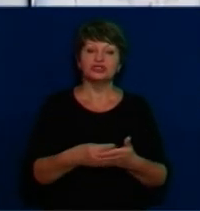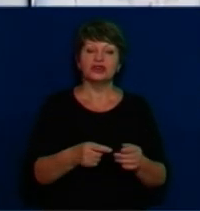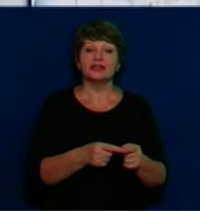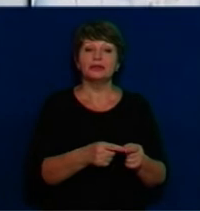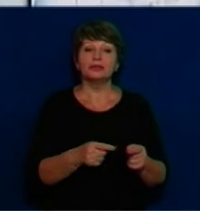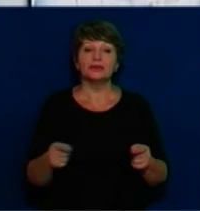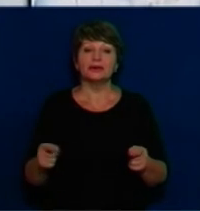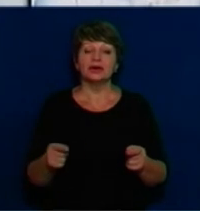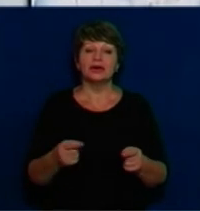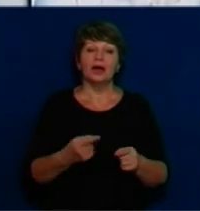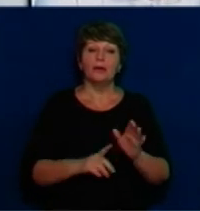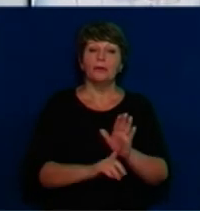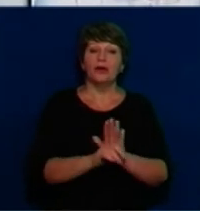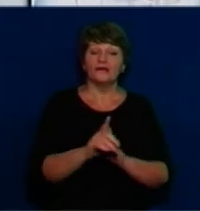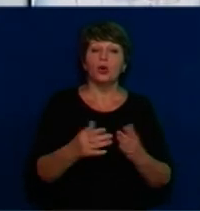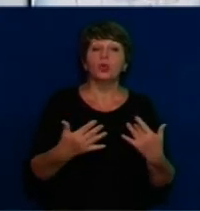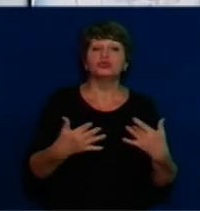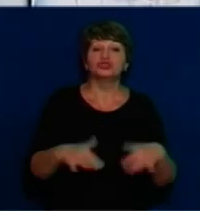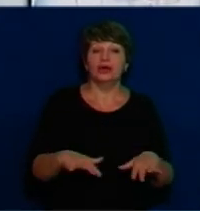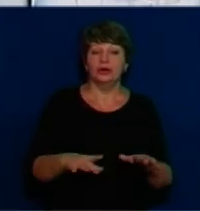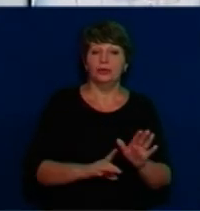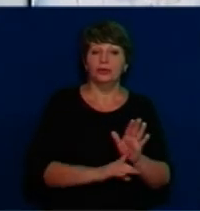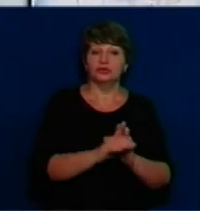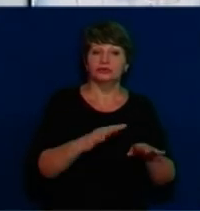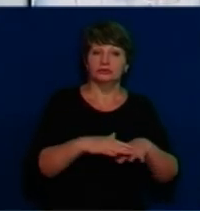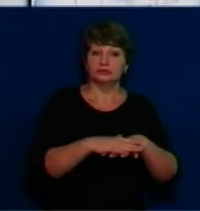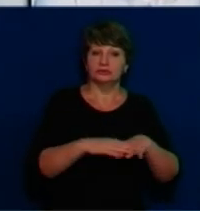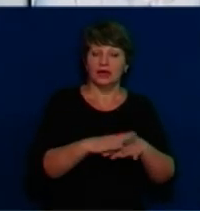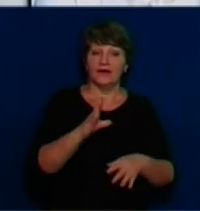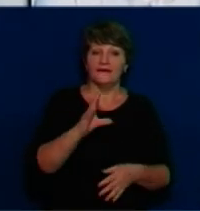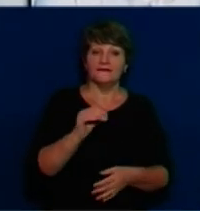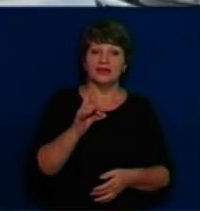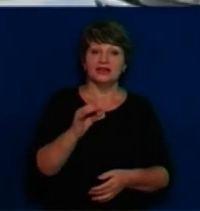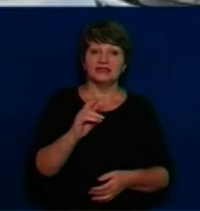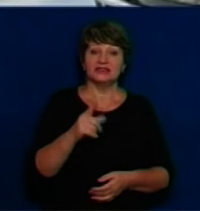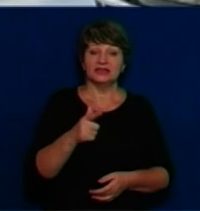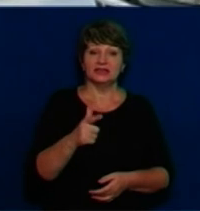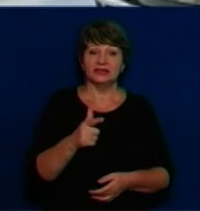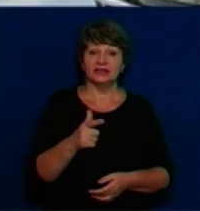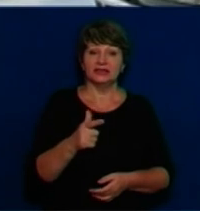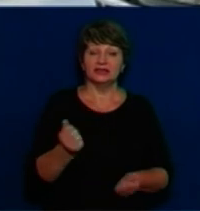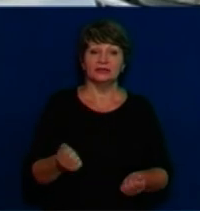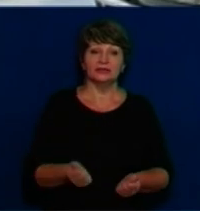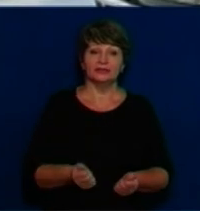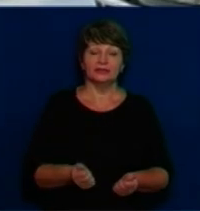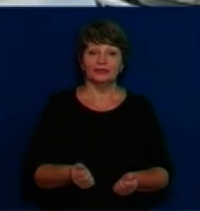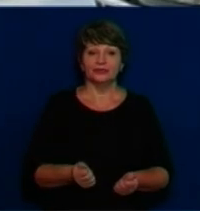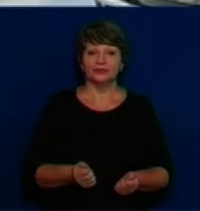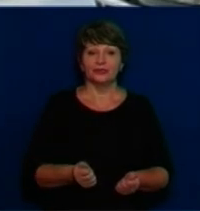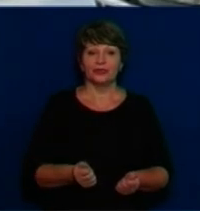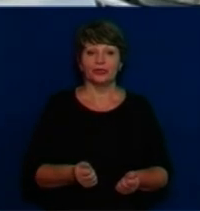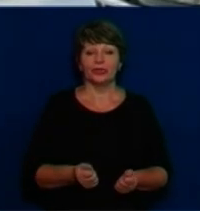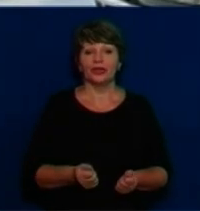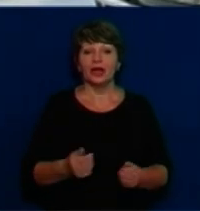формування державного бюджету почався, вже почався. Почався він у вересні. А на вашу думку, дедлайн він який? Ну, дедлайн